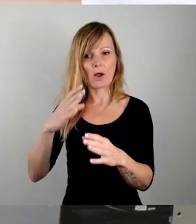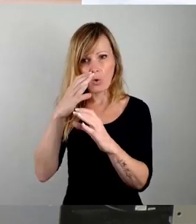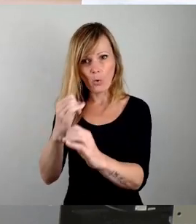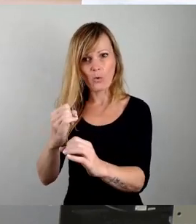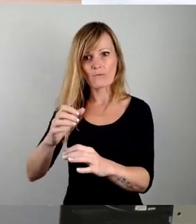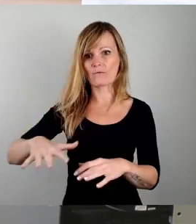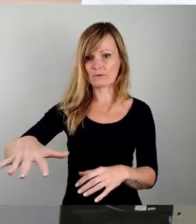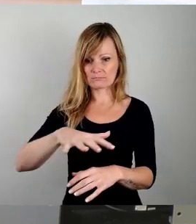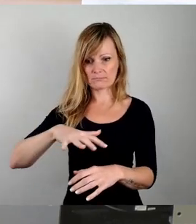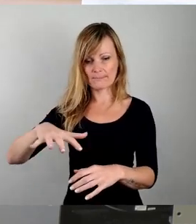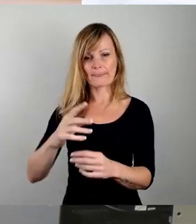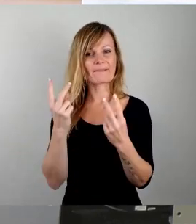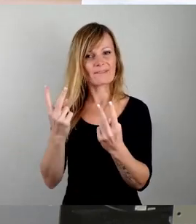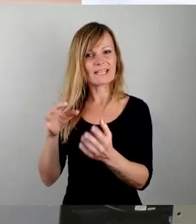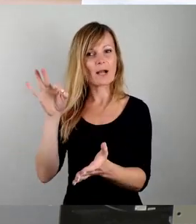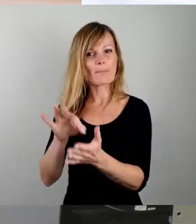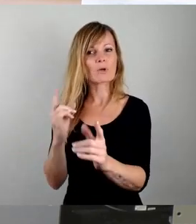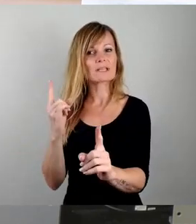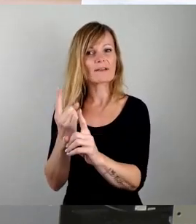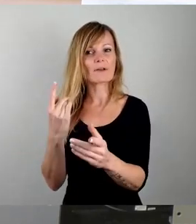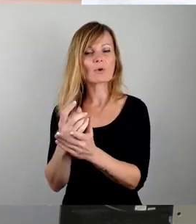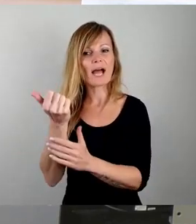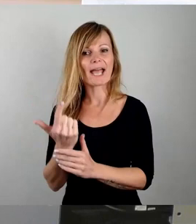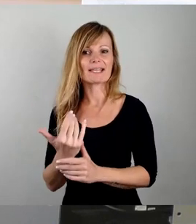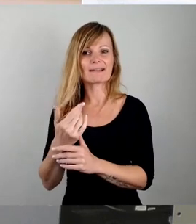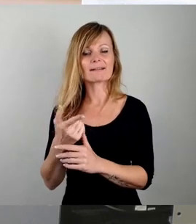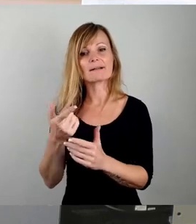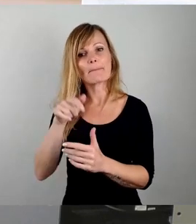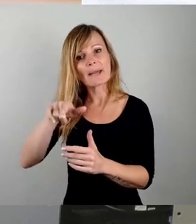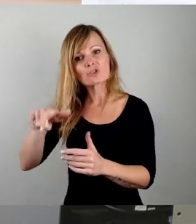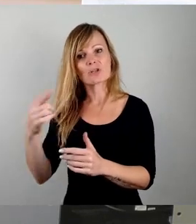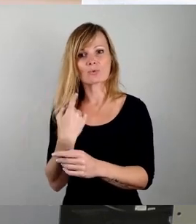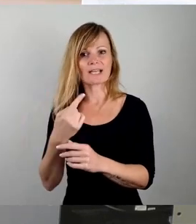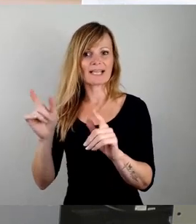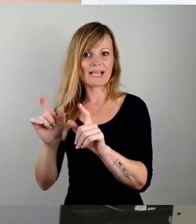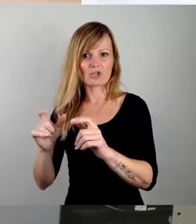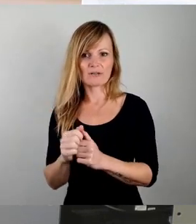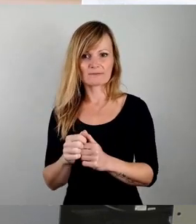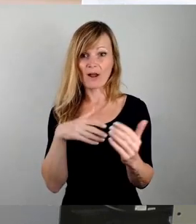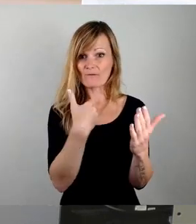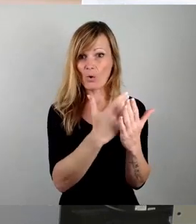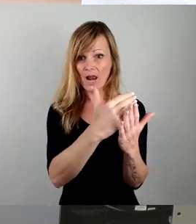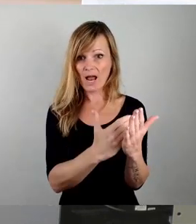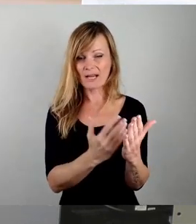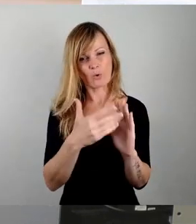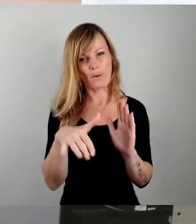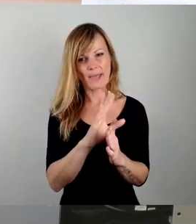Stadtgesellschaft. Aber in dieser Vorlage geht es um noch mehr als um Garagen. Es geht um insgesamt